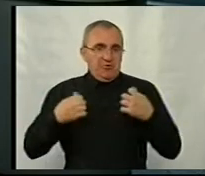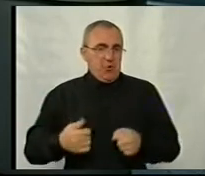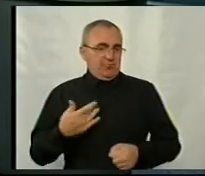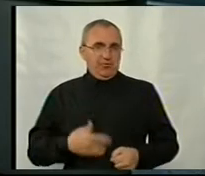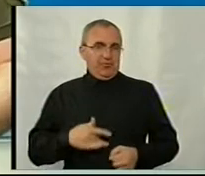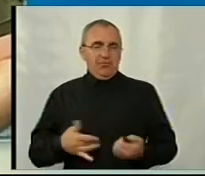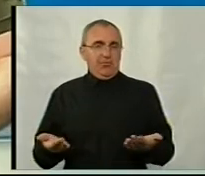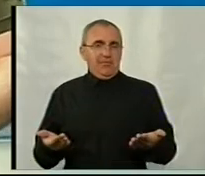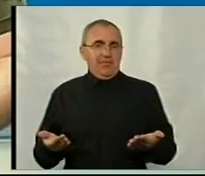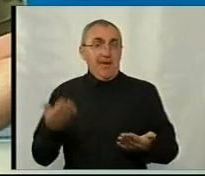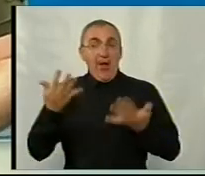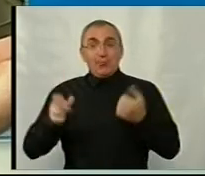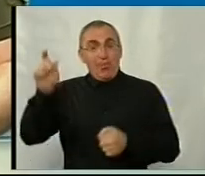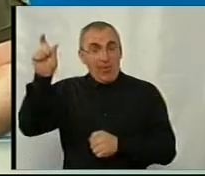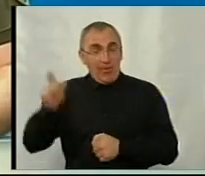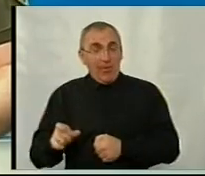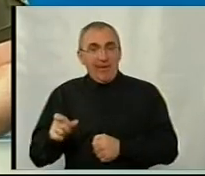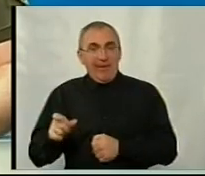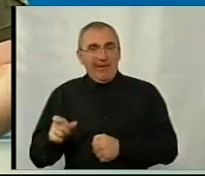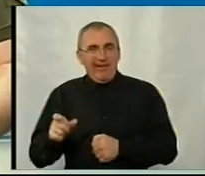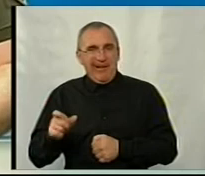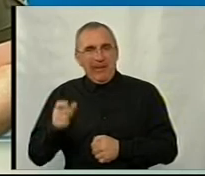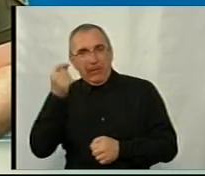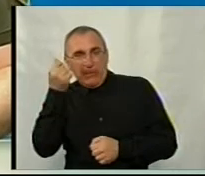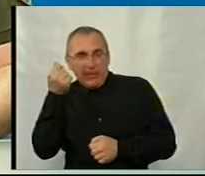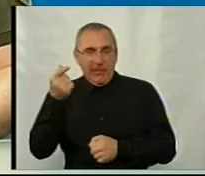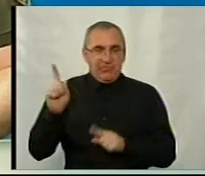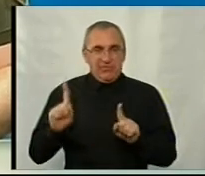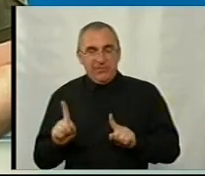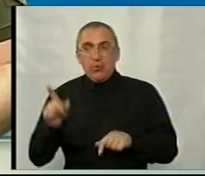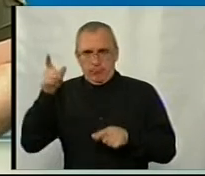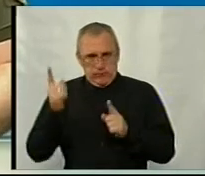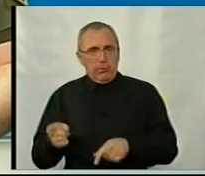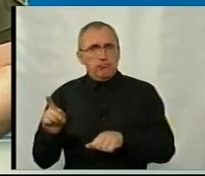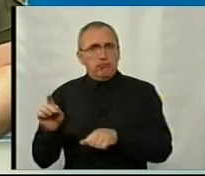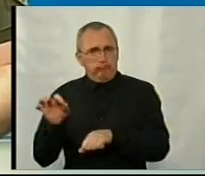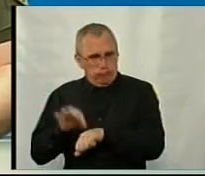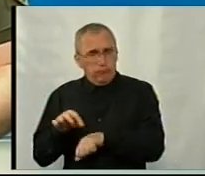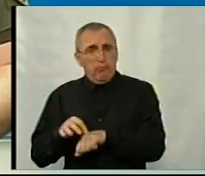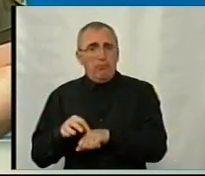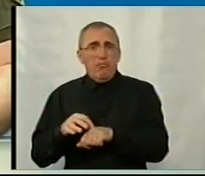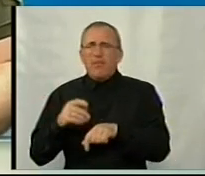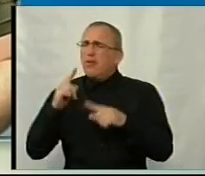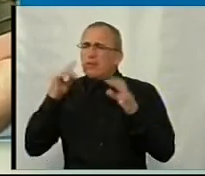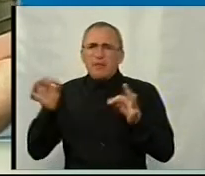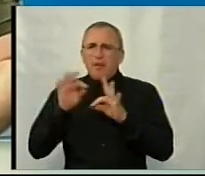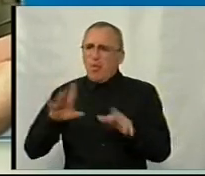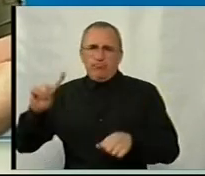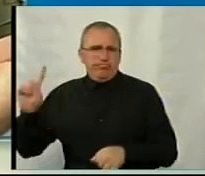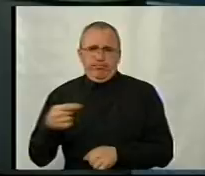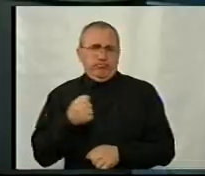Якщо людина не симулює, вона дійсно хвора, її ніколи в житті не візьмуть до війська.